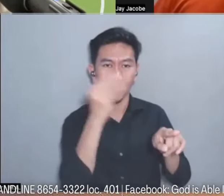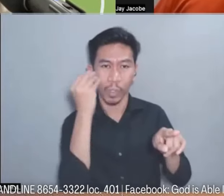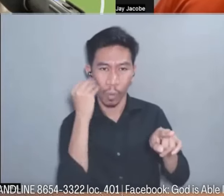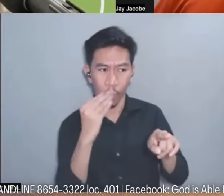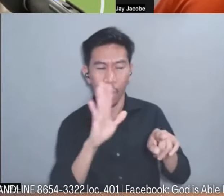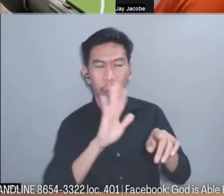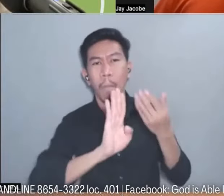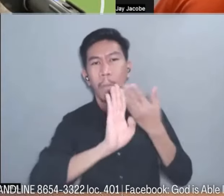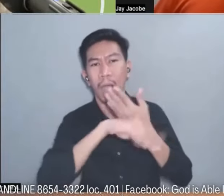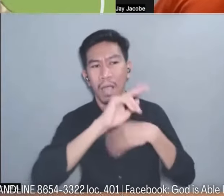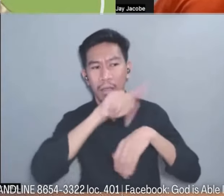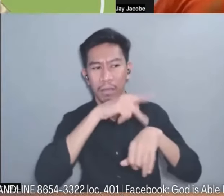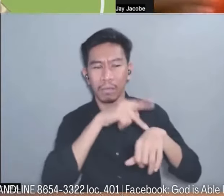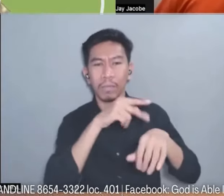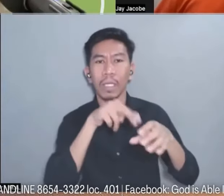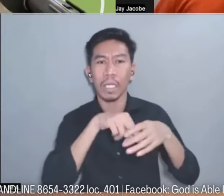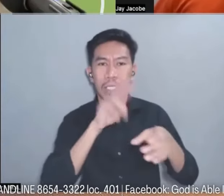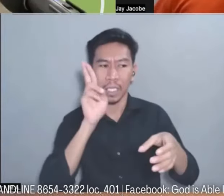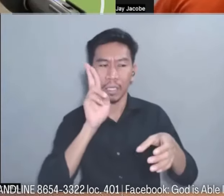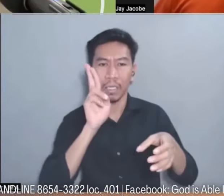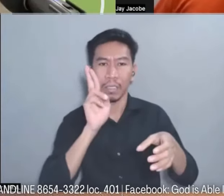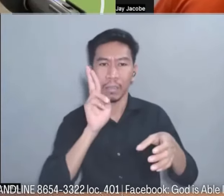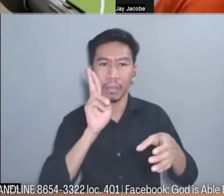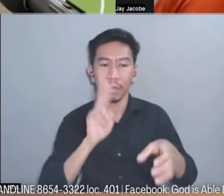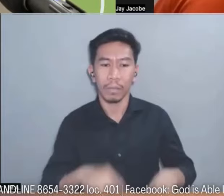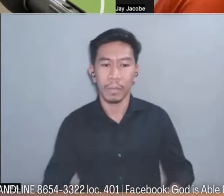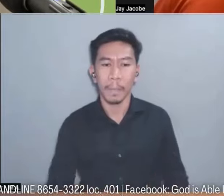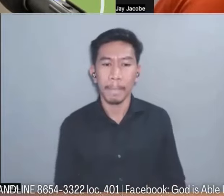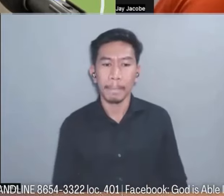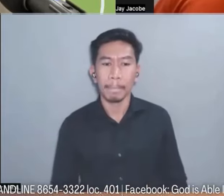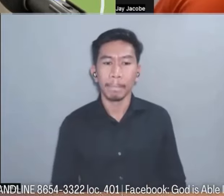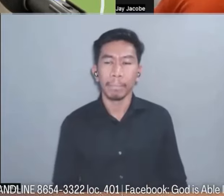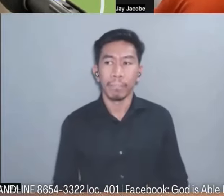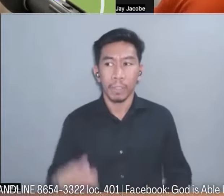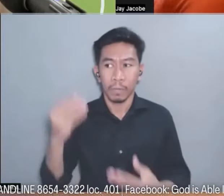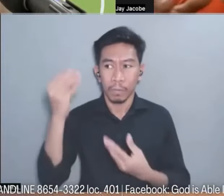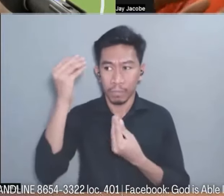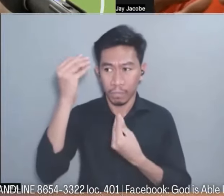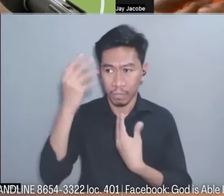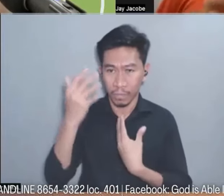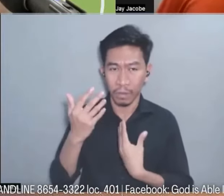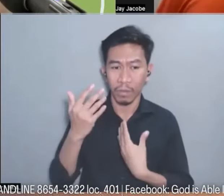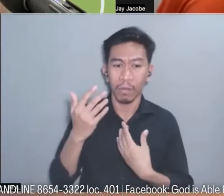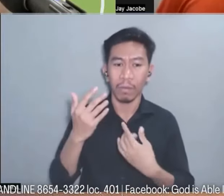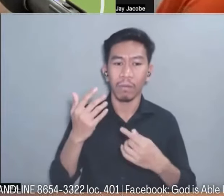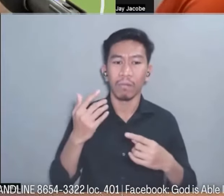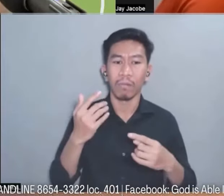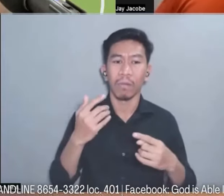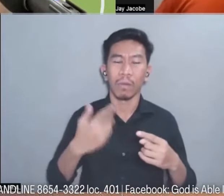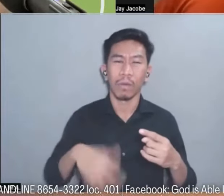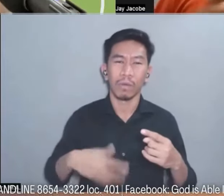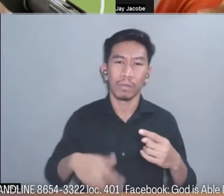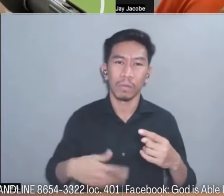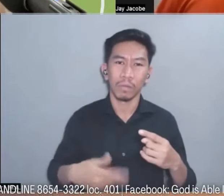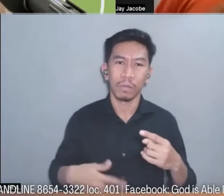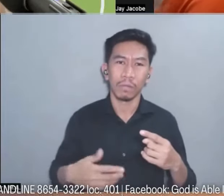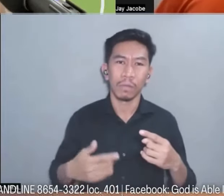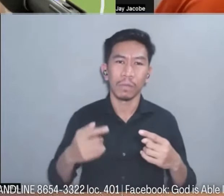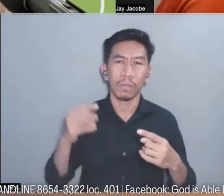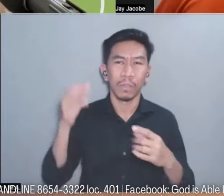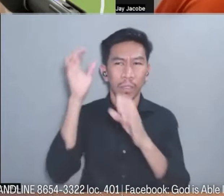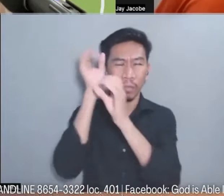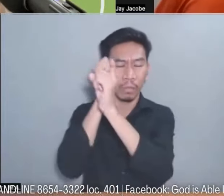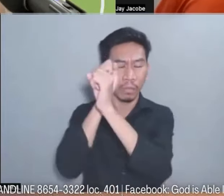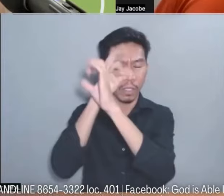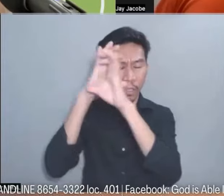makauwi ka pa nung maayos yung pagkasabi po ganun ay talagang nag-collapse po ang aking mga pangarap sa aking mga